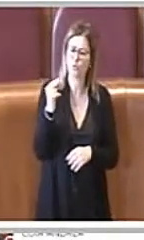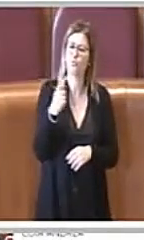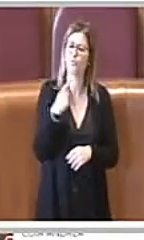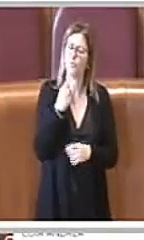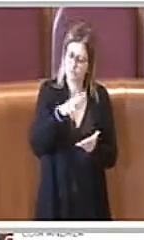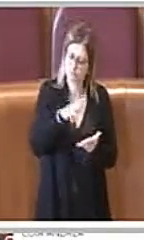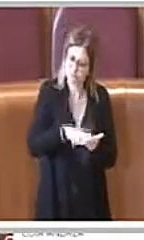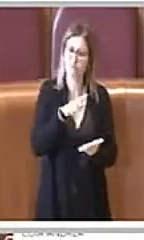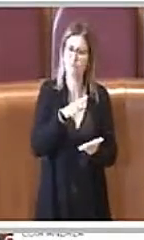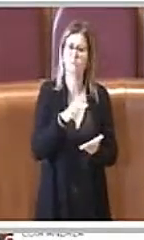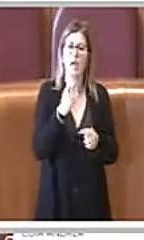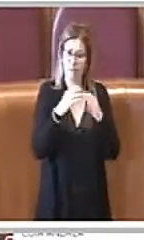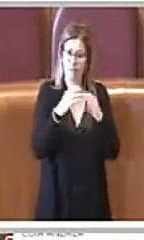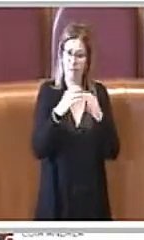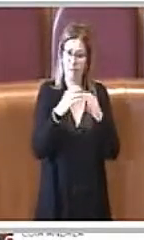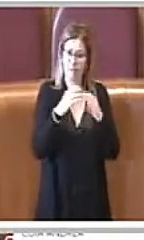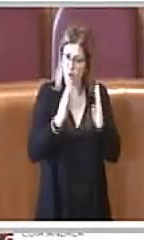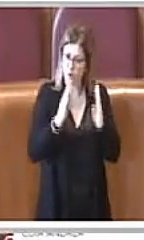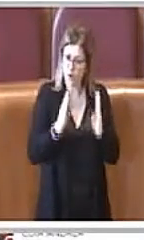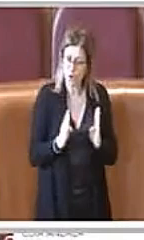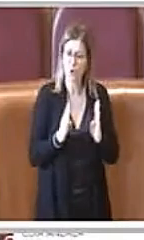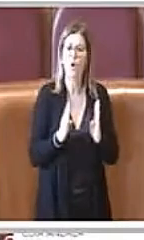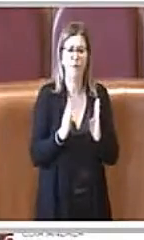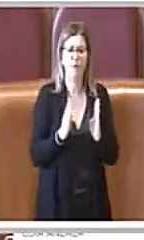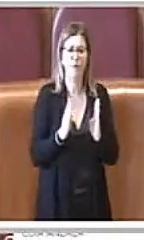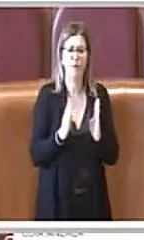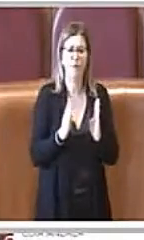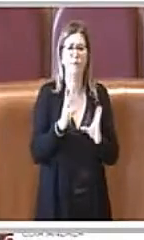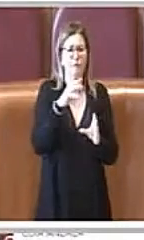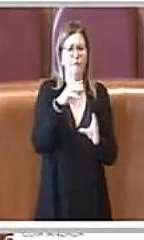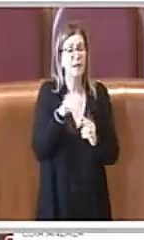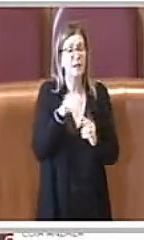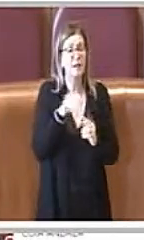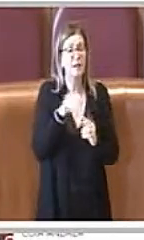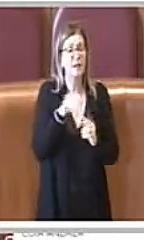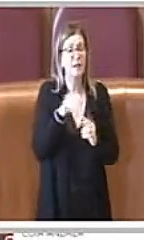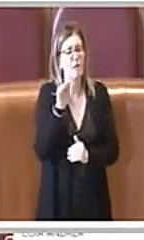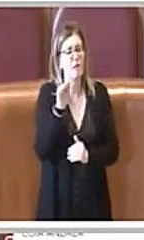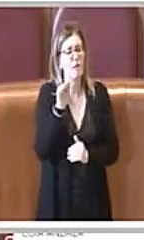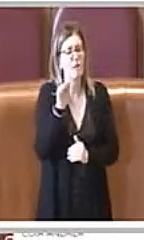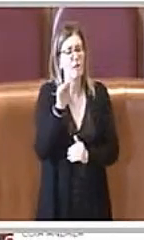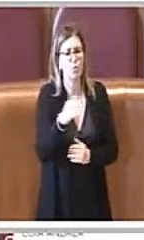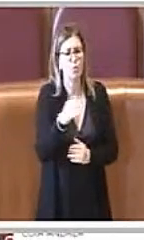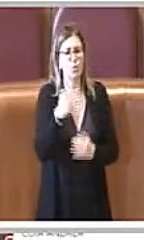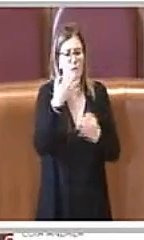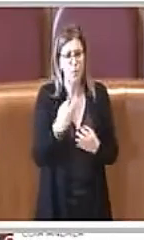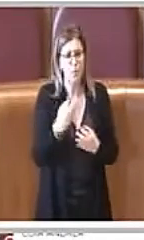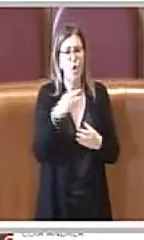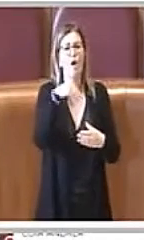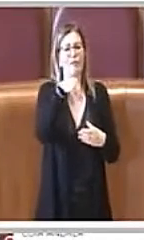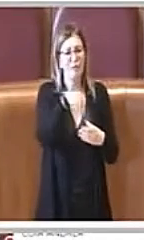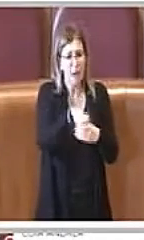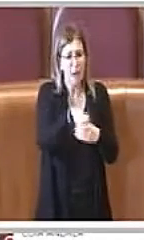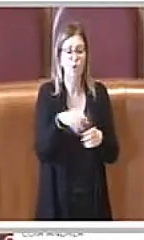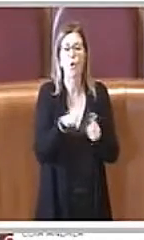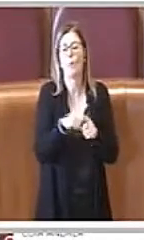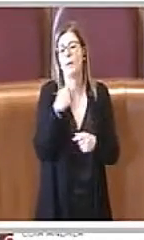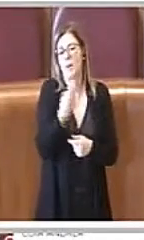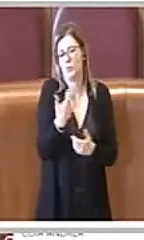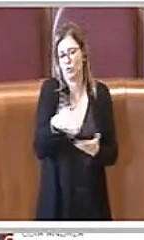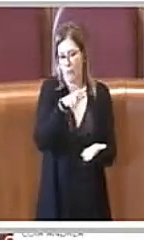farà e fa parte, per come la vedo io e per come lo interpreto l'emendamento che abbiamo approvato, un